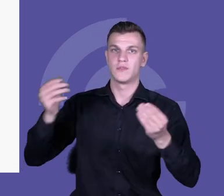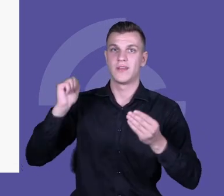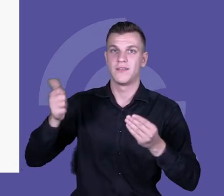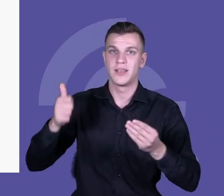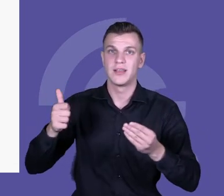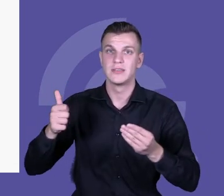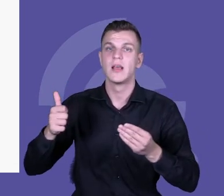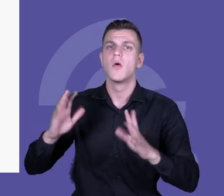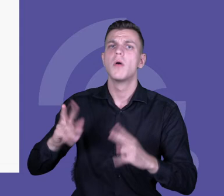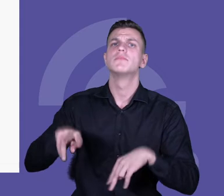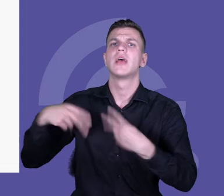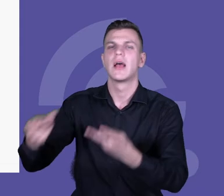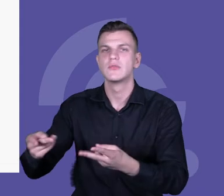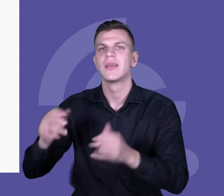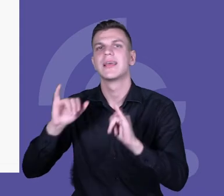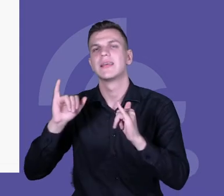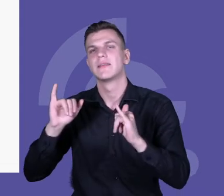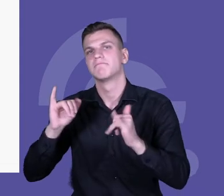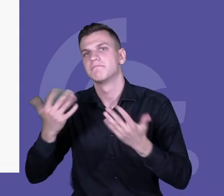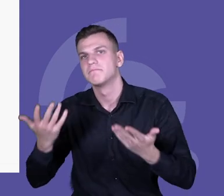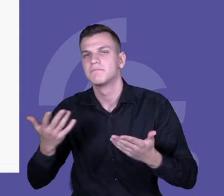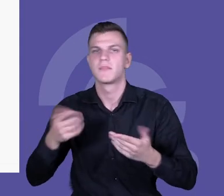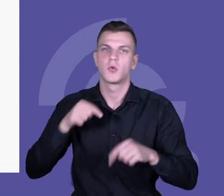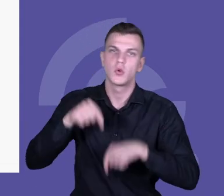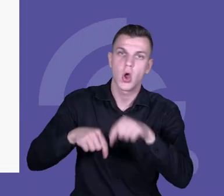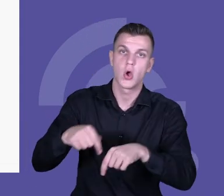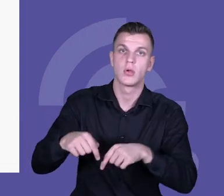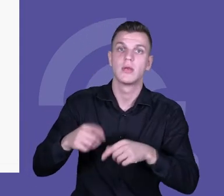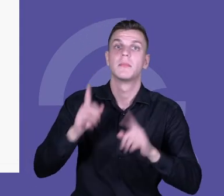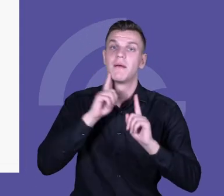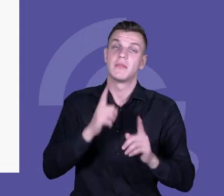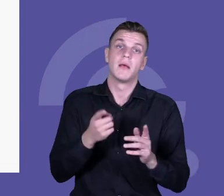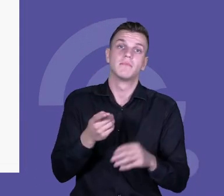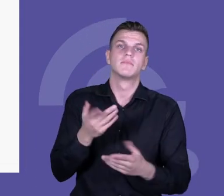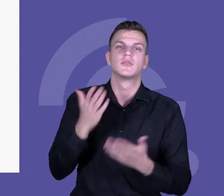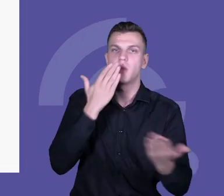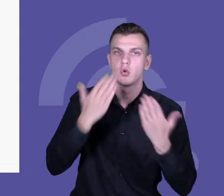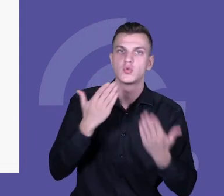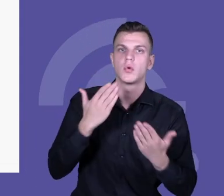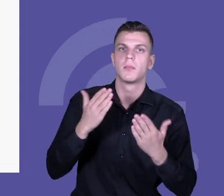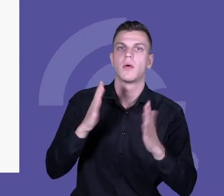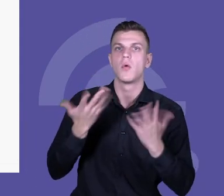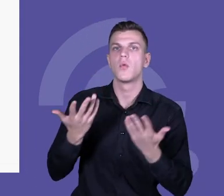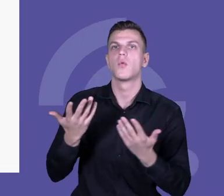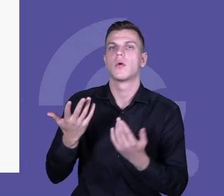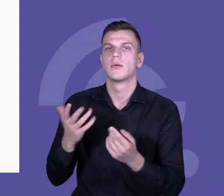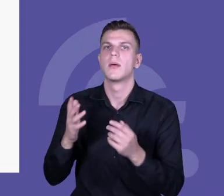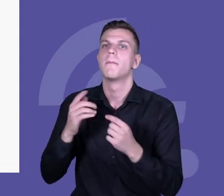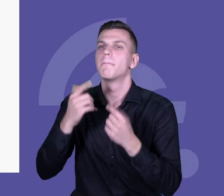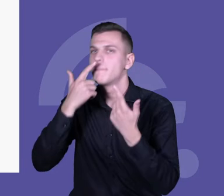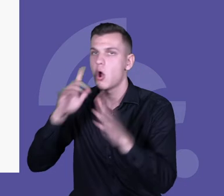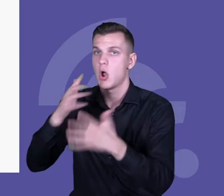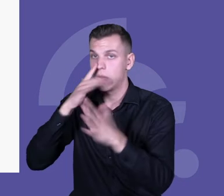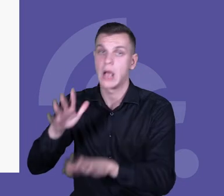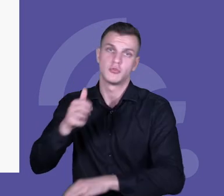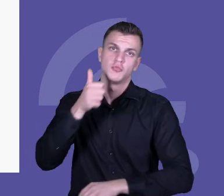proceduralną, sprawdzą się metody podające, one nawet sprawdzą się bardziej niż metody aktywizujące. Tam, uczniowie